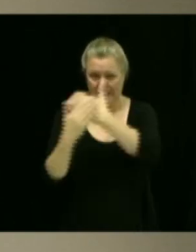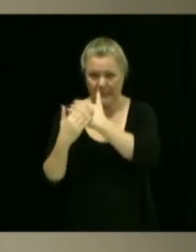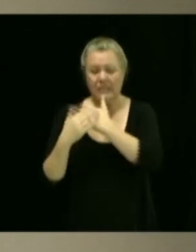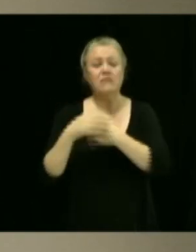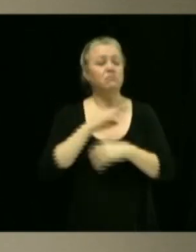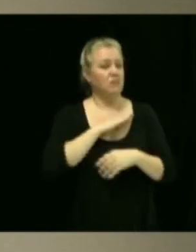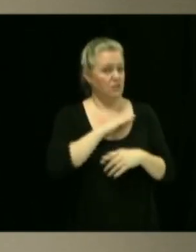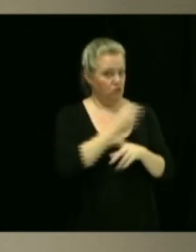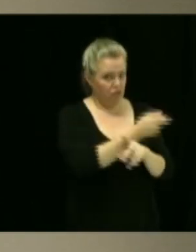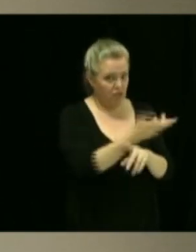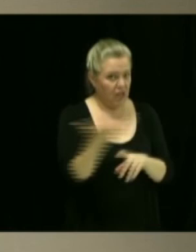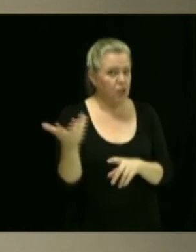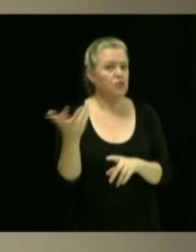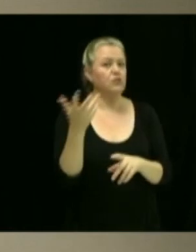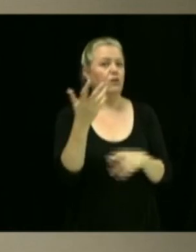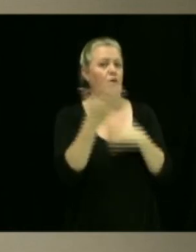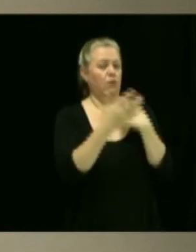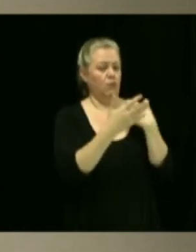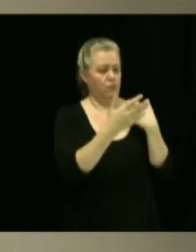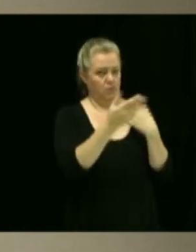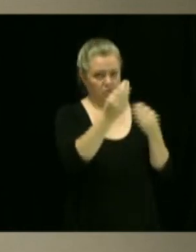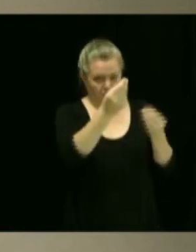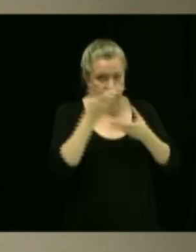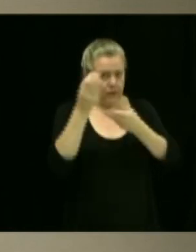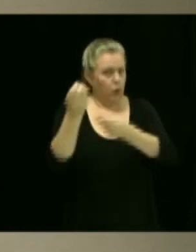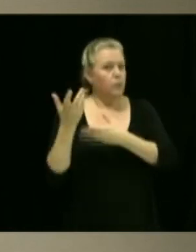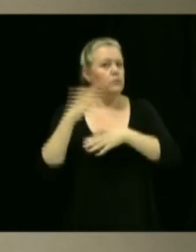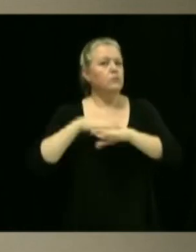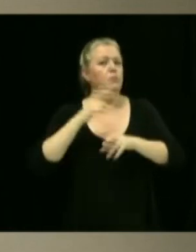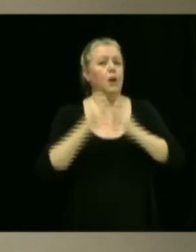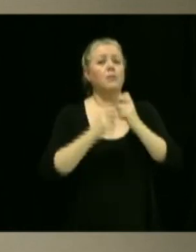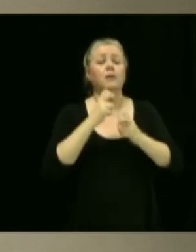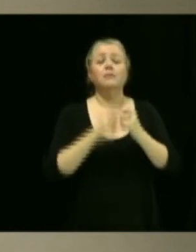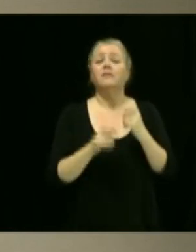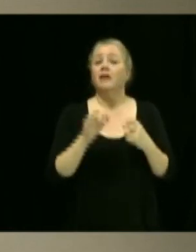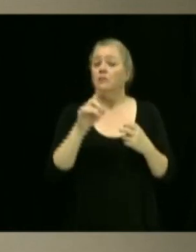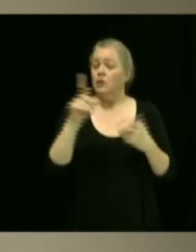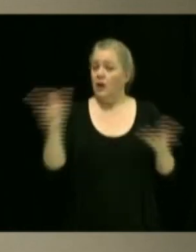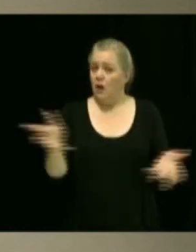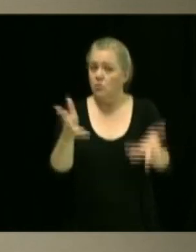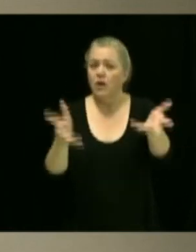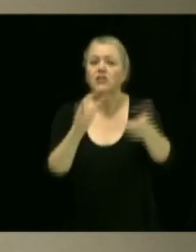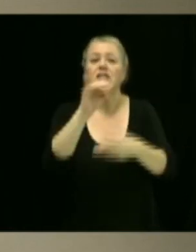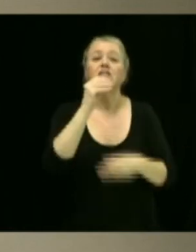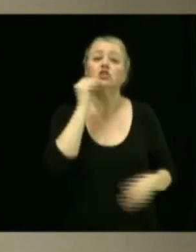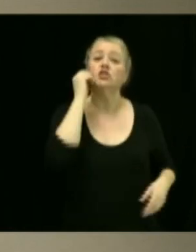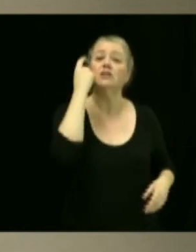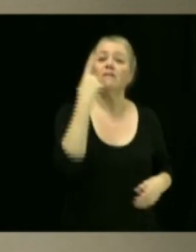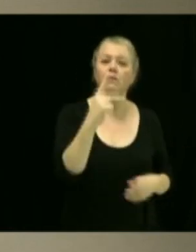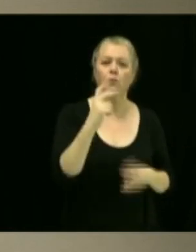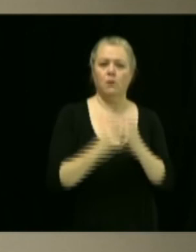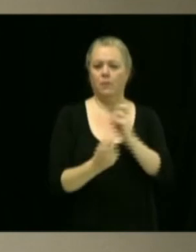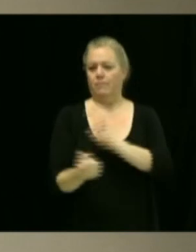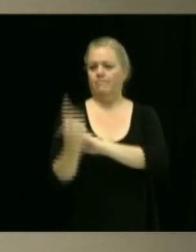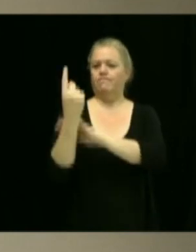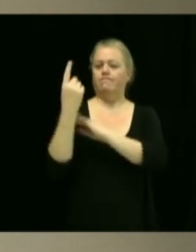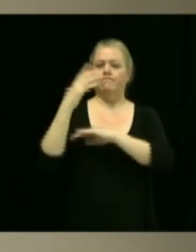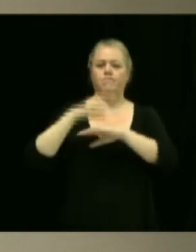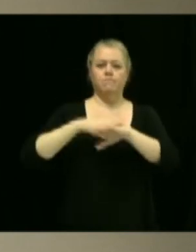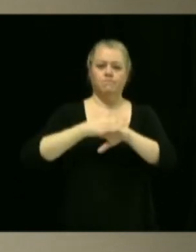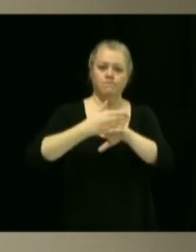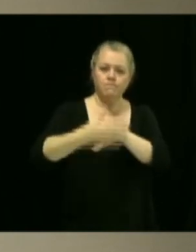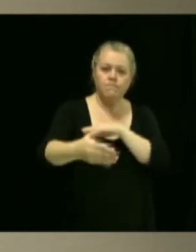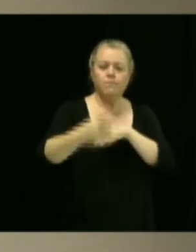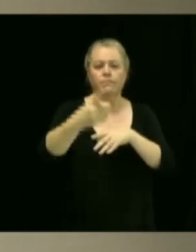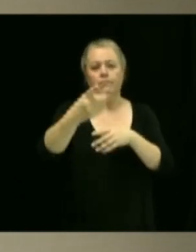fait et j'invite tous les citoyens qui décèlent une telle problématique dans son secteur ou de façon plus généralisée à s'adresser